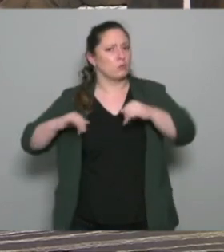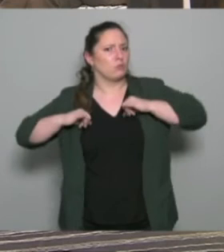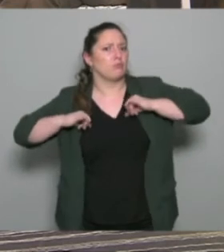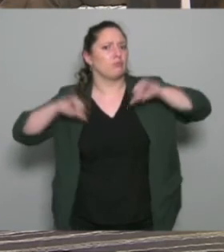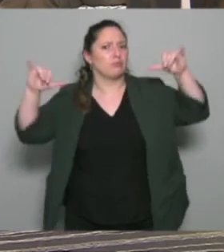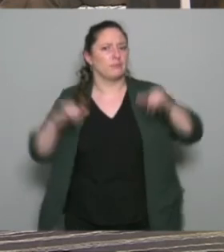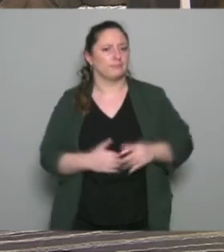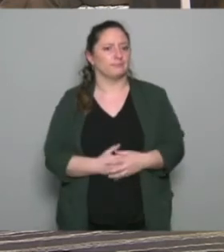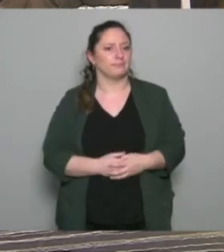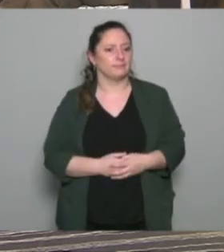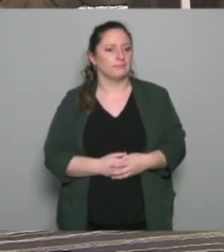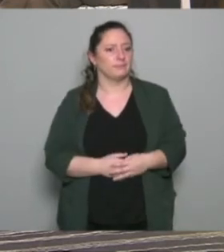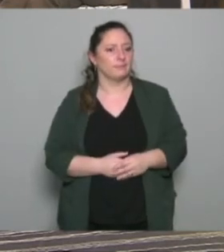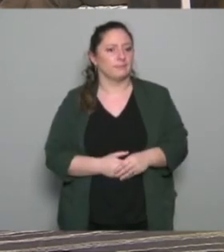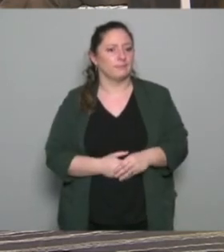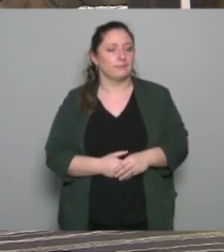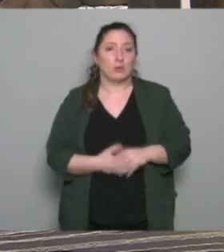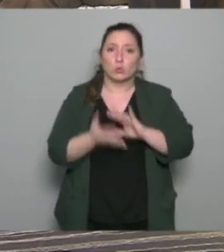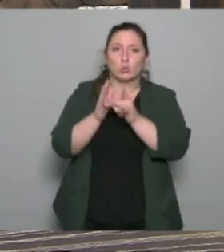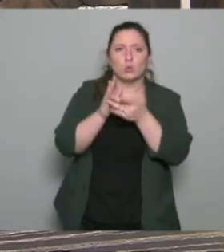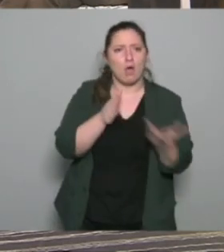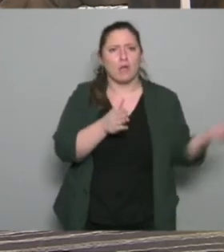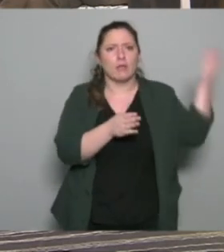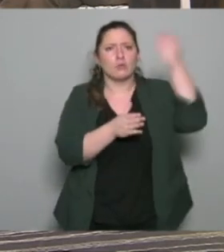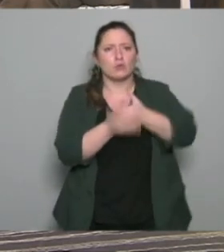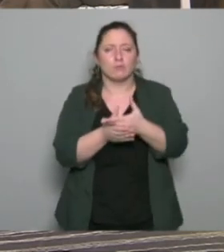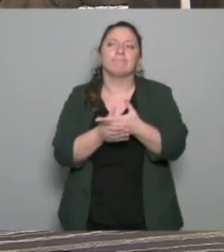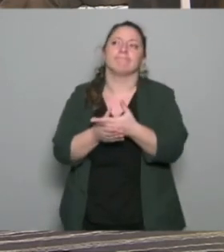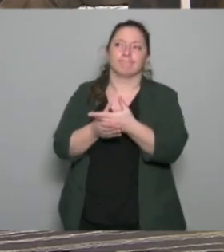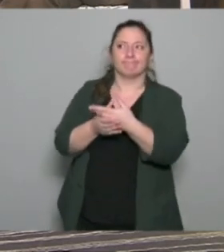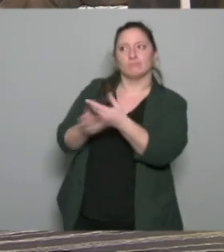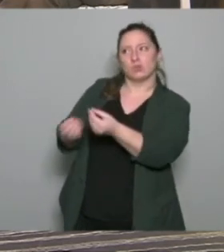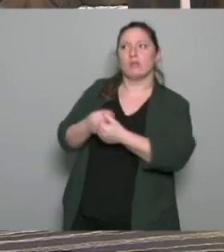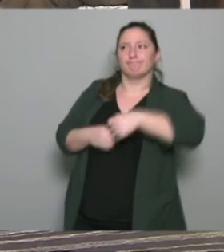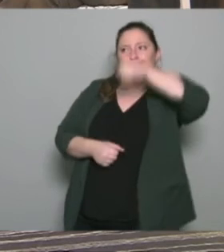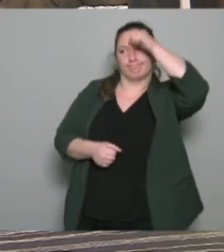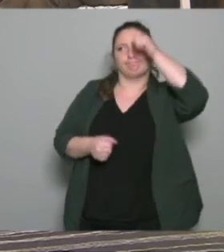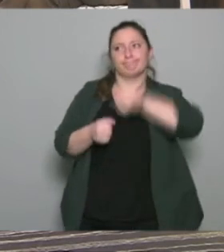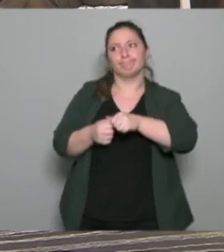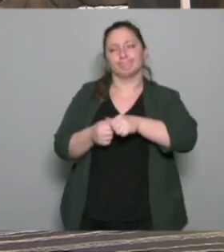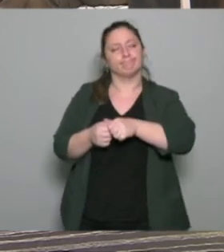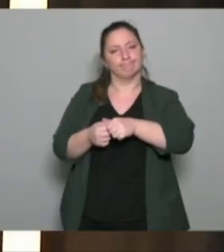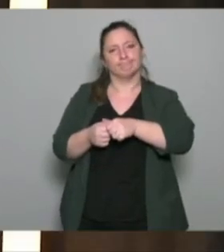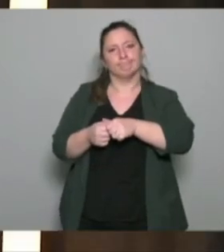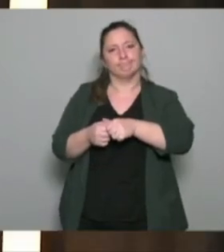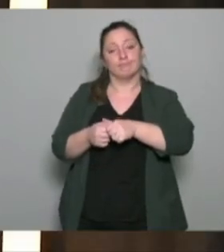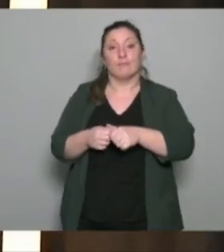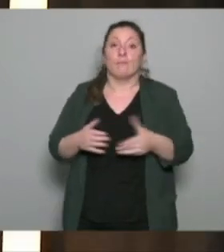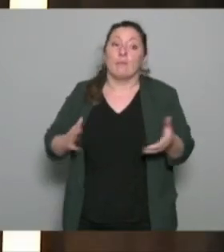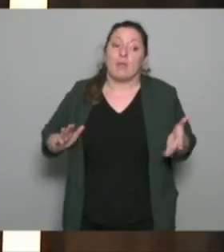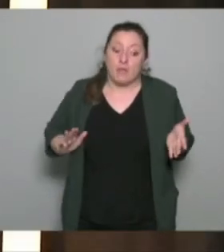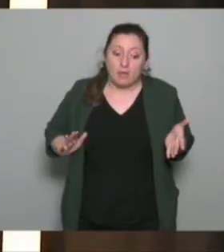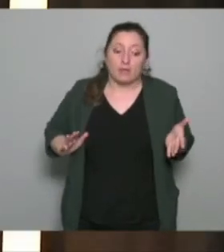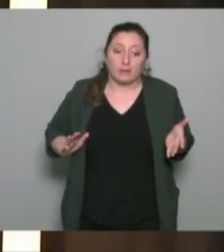l'ensemble des interventions nous les ont rappelées bien sauf que